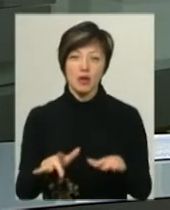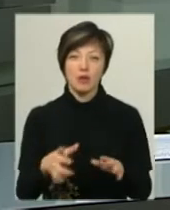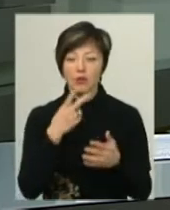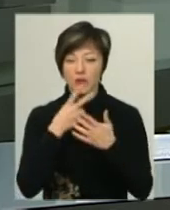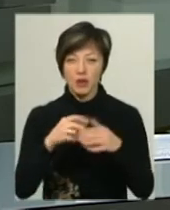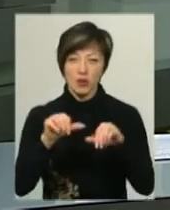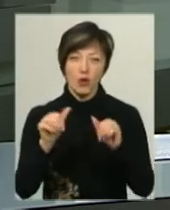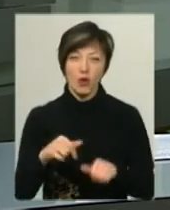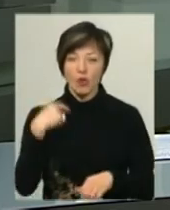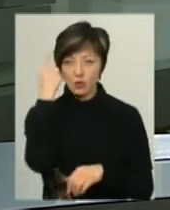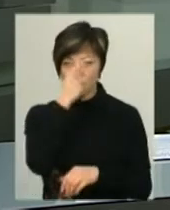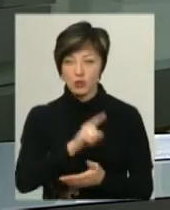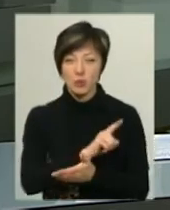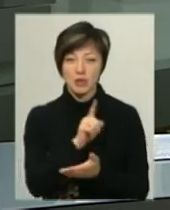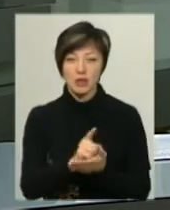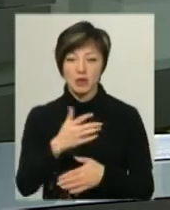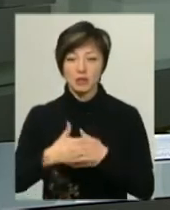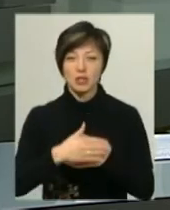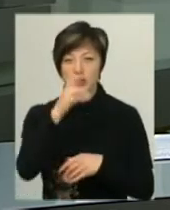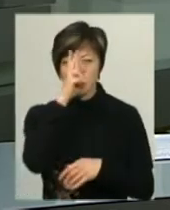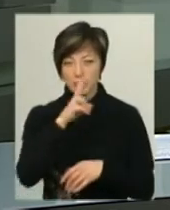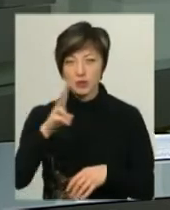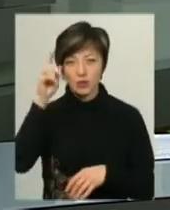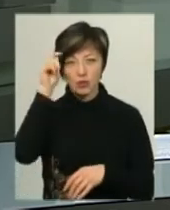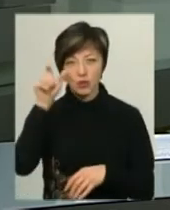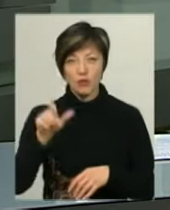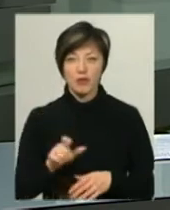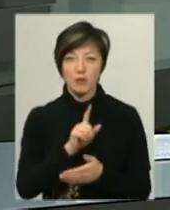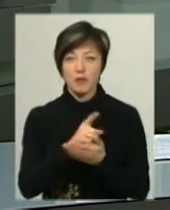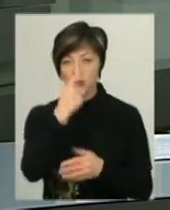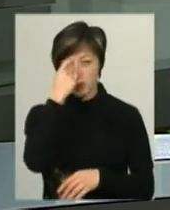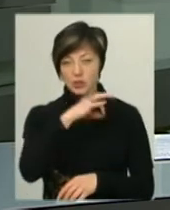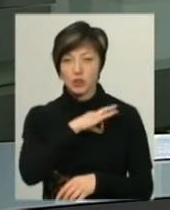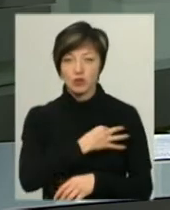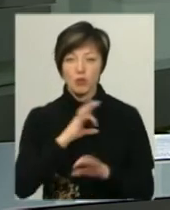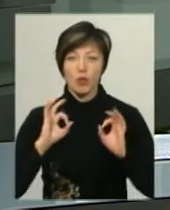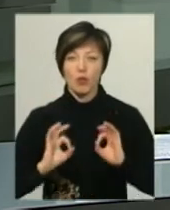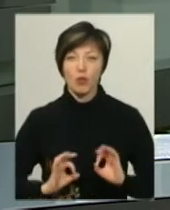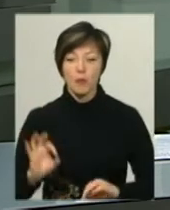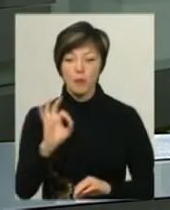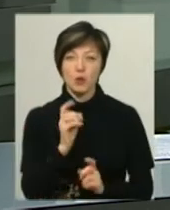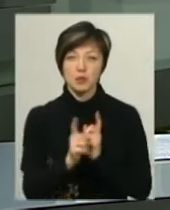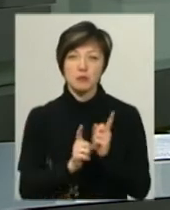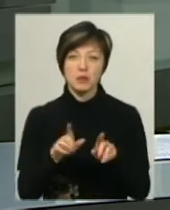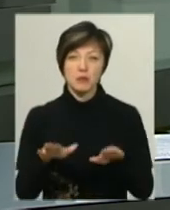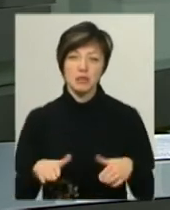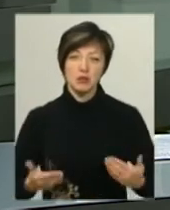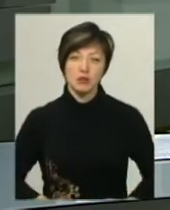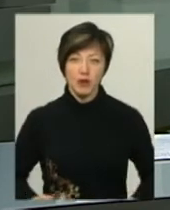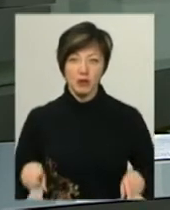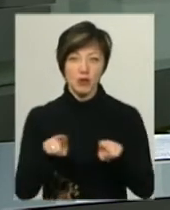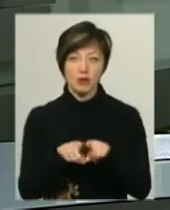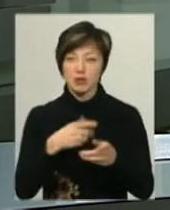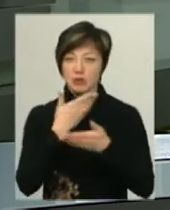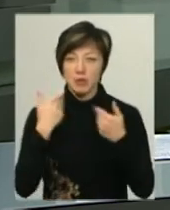особистого зобов'язання. Найближчі два місяці чоловік повинен повідомляти слідчому прокурору про зміни місця проживання, а також не